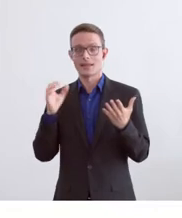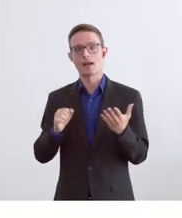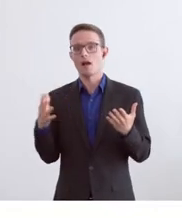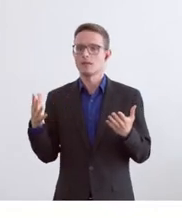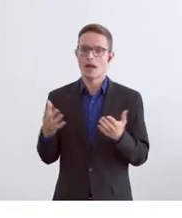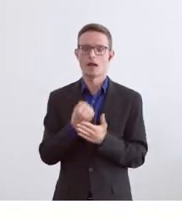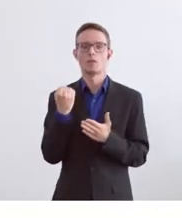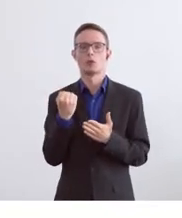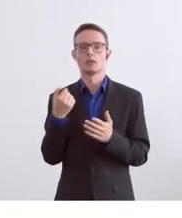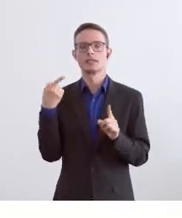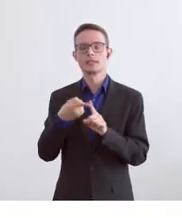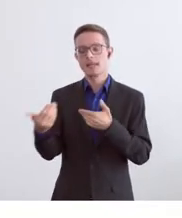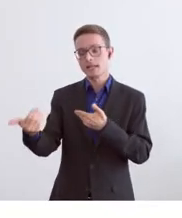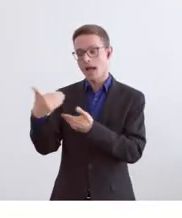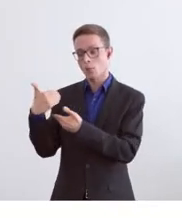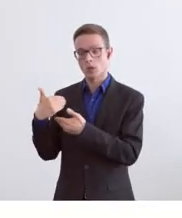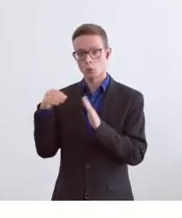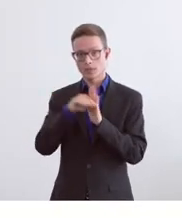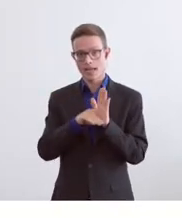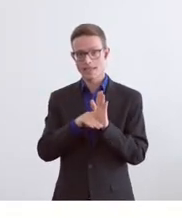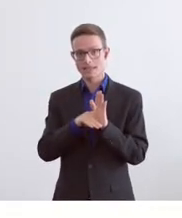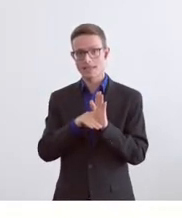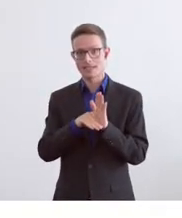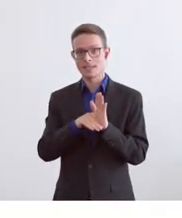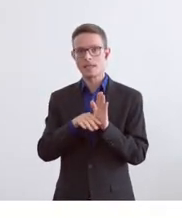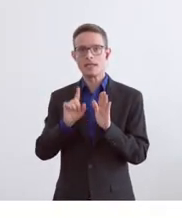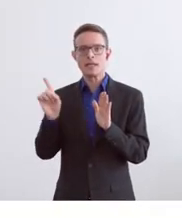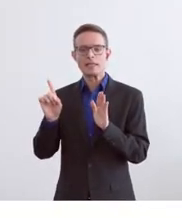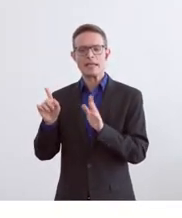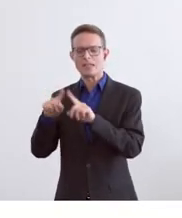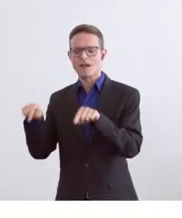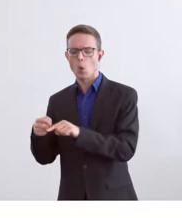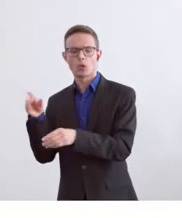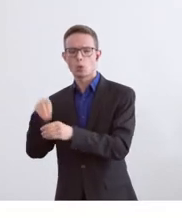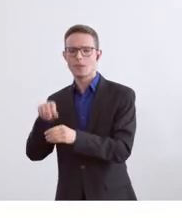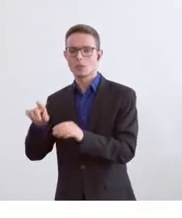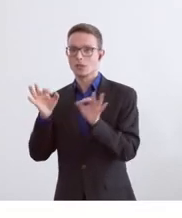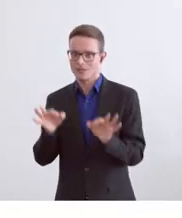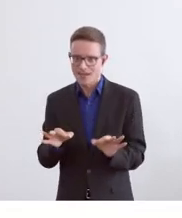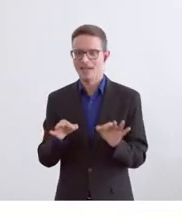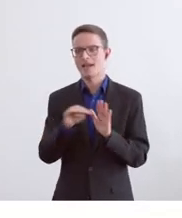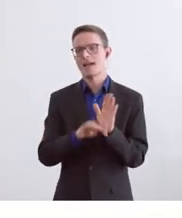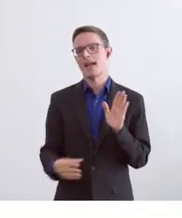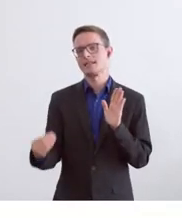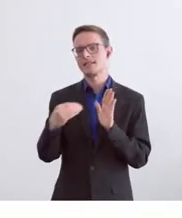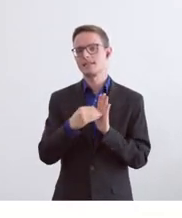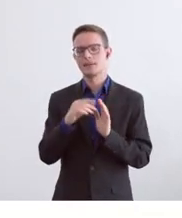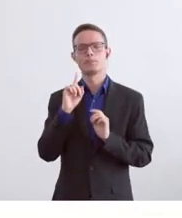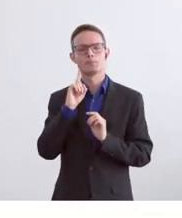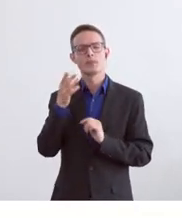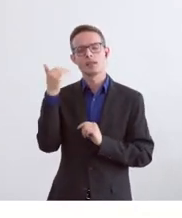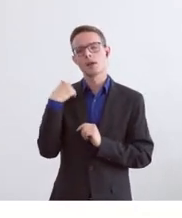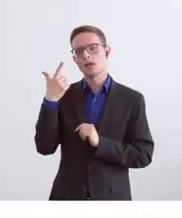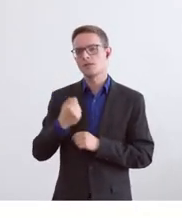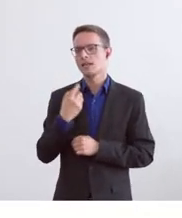Einbürgerungswesen in einem Gesetz festgehalten ist und nicht nur in einer Verordnung. Sie mögen sich vielleicht erinnern, 2014 wurde die